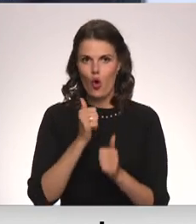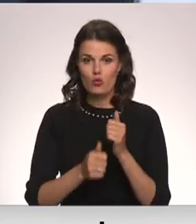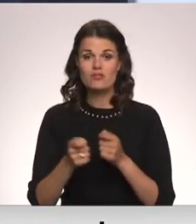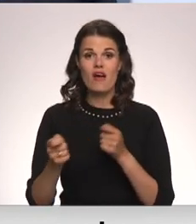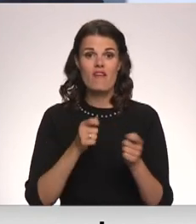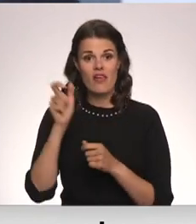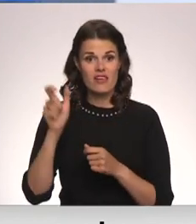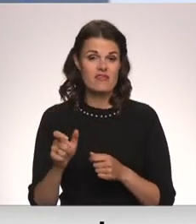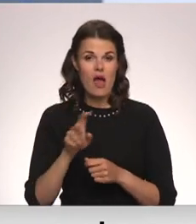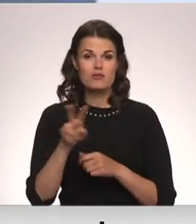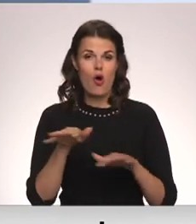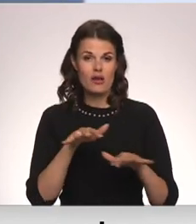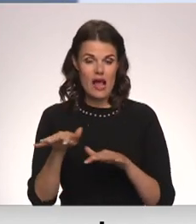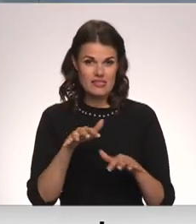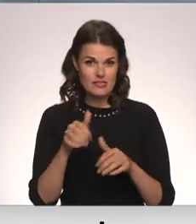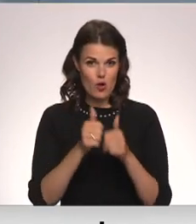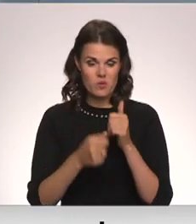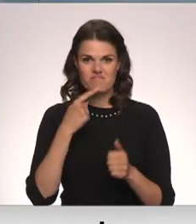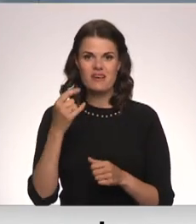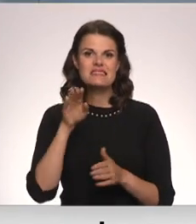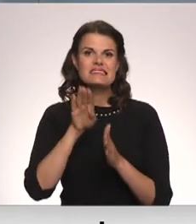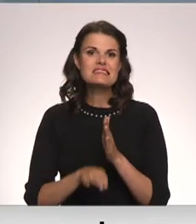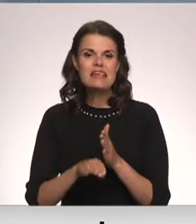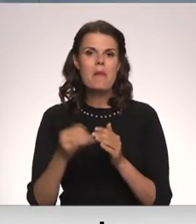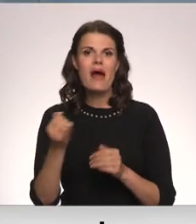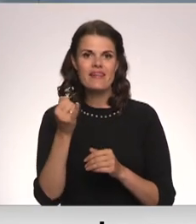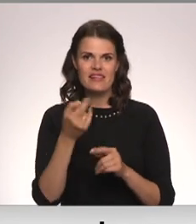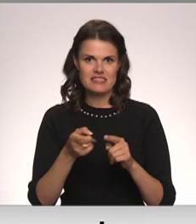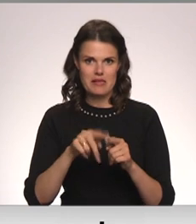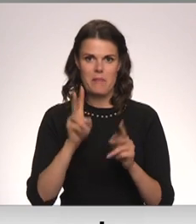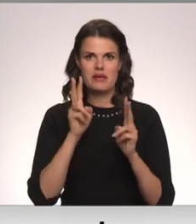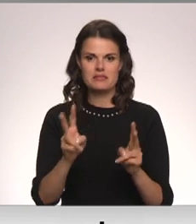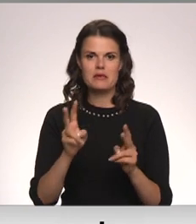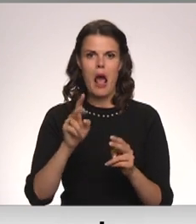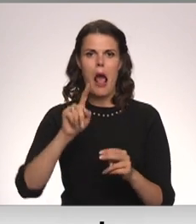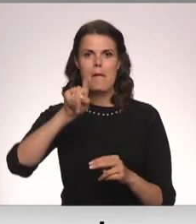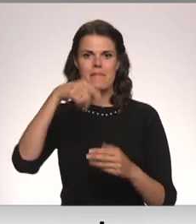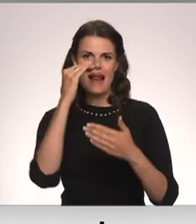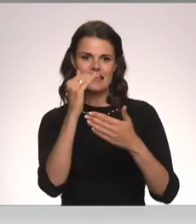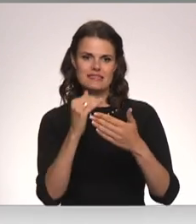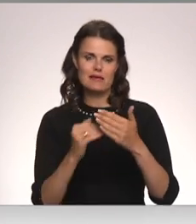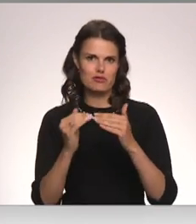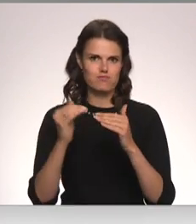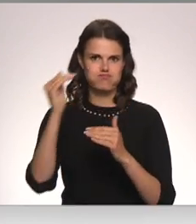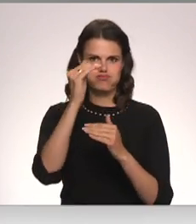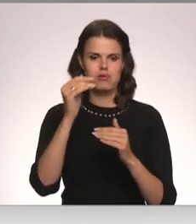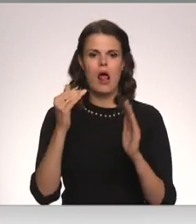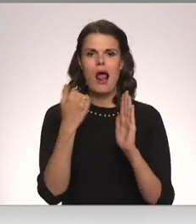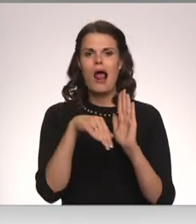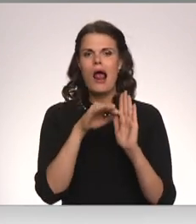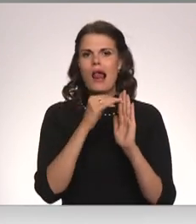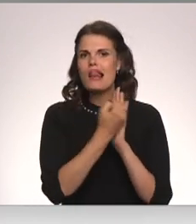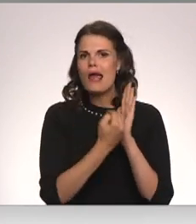vadītais skaidroja, ka zemā interese ir skaidrojama ar augstajām prasībām. Likumā ir noteikts gan šīs izglītības,